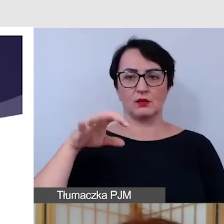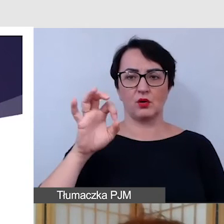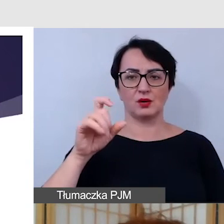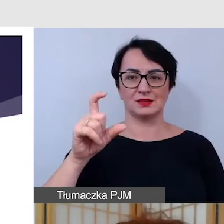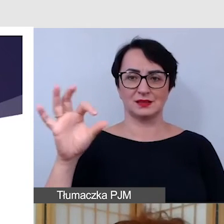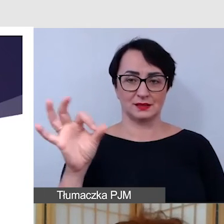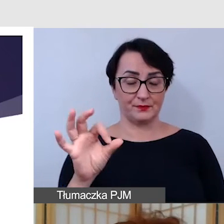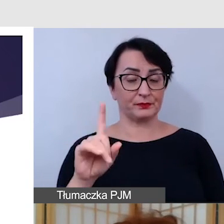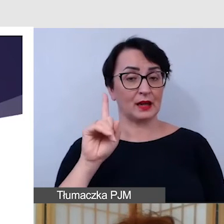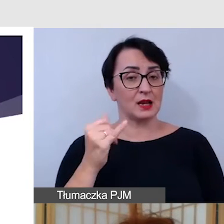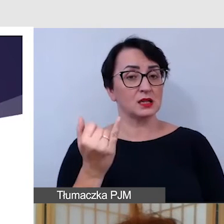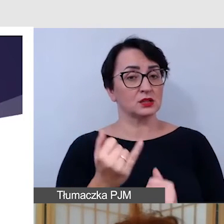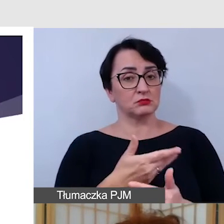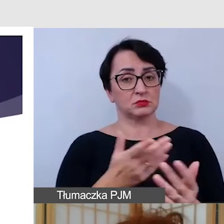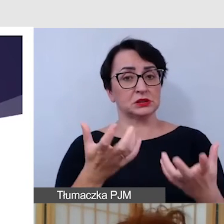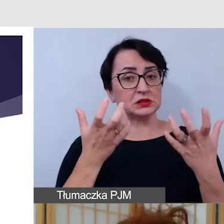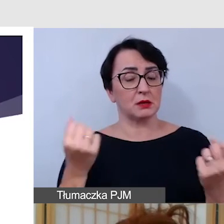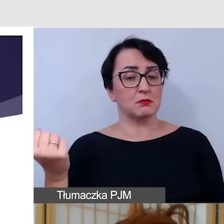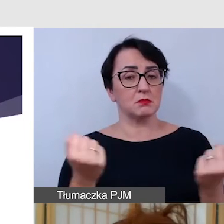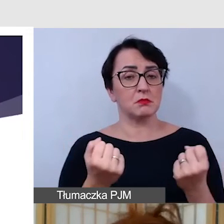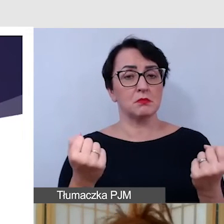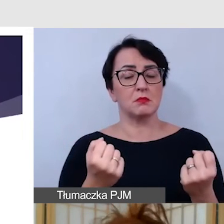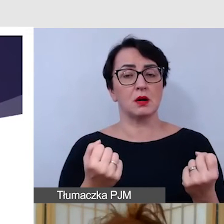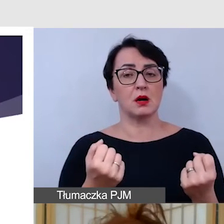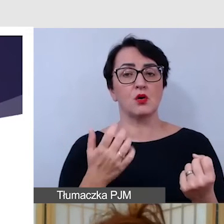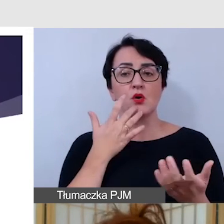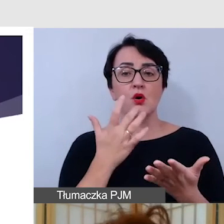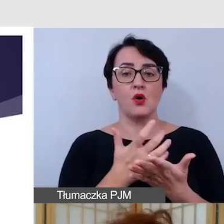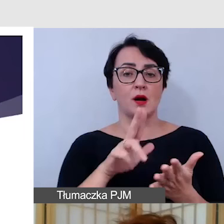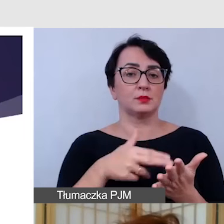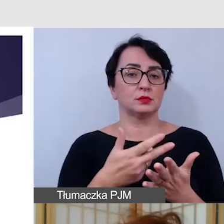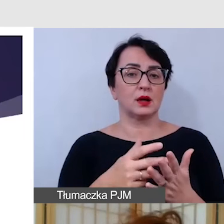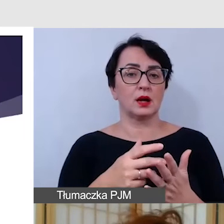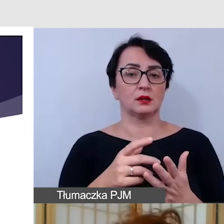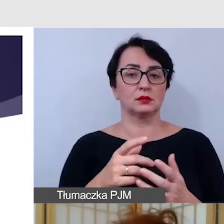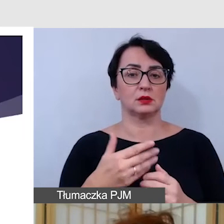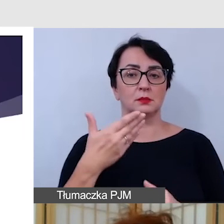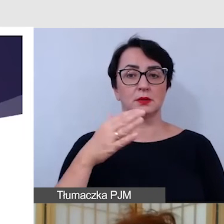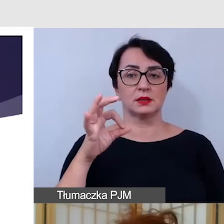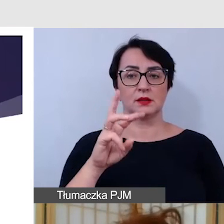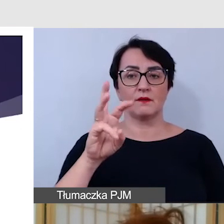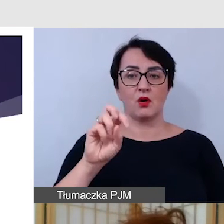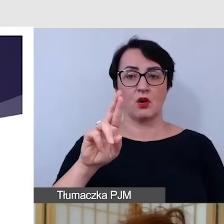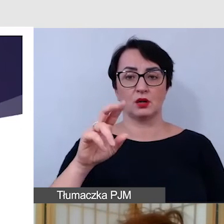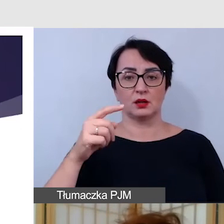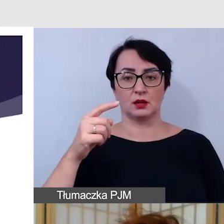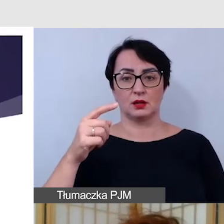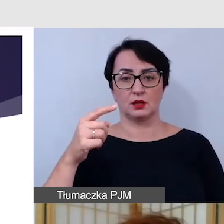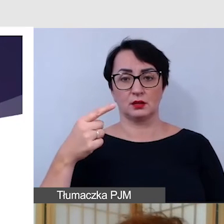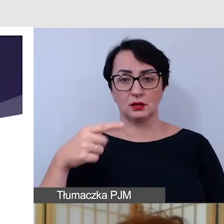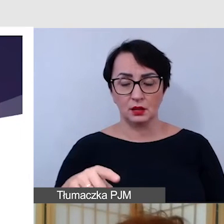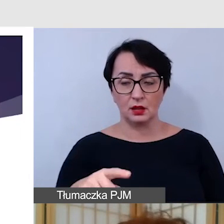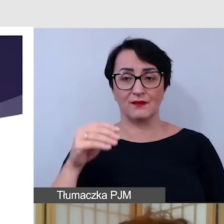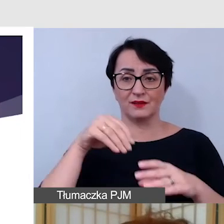jeżeli Państwo bardzo chcecie korzystać z formatu MS Word w pakiecie Office'a,